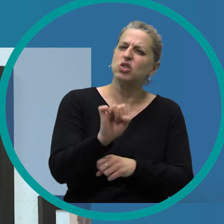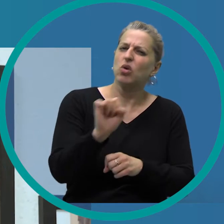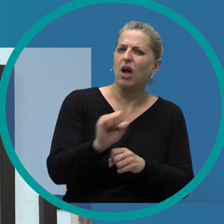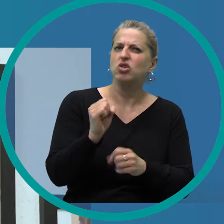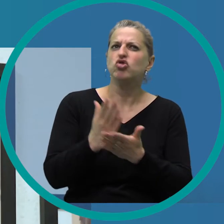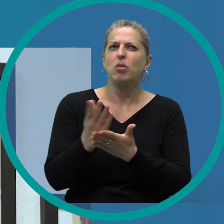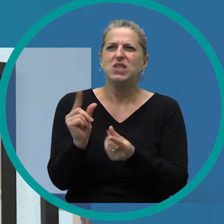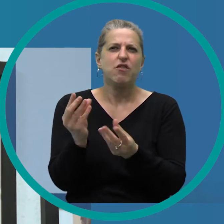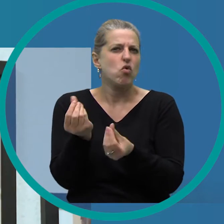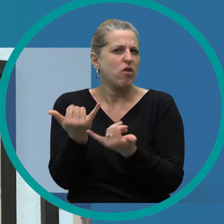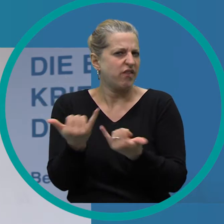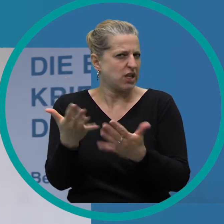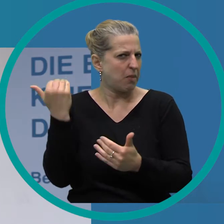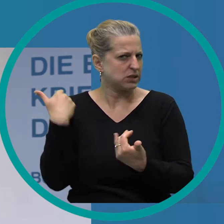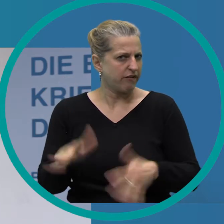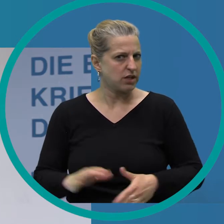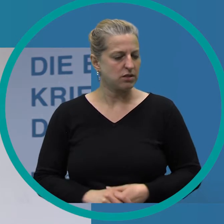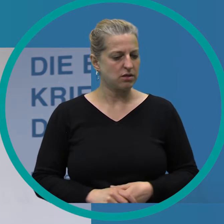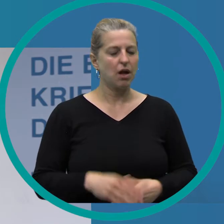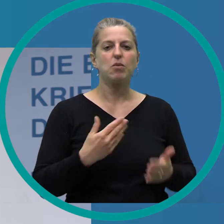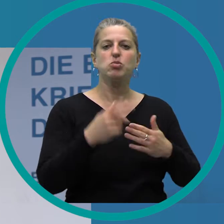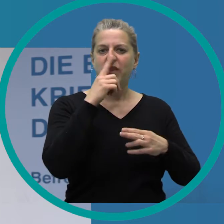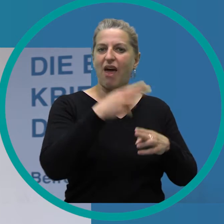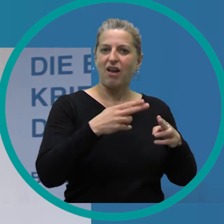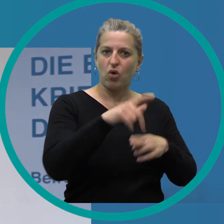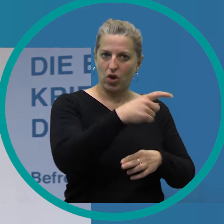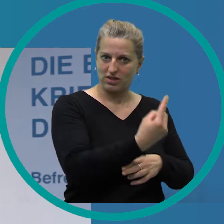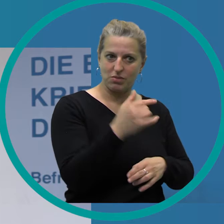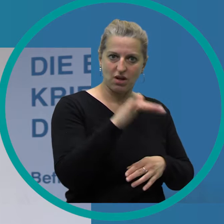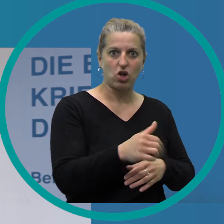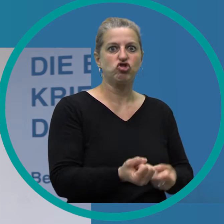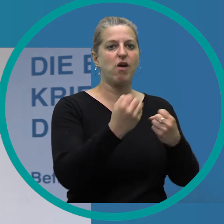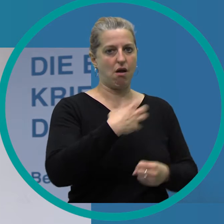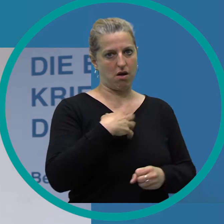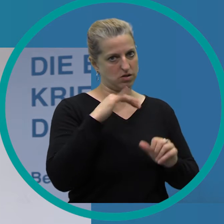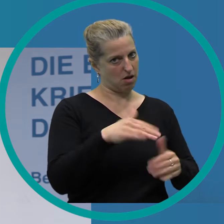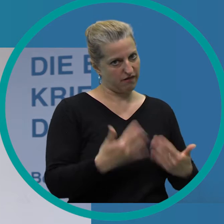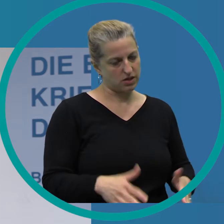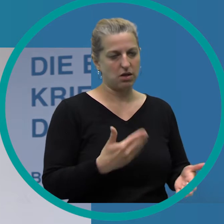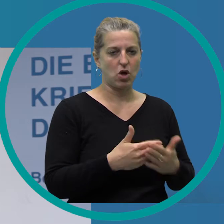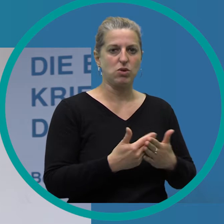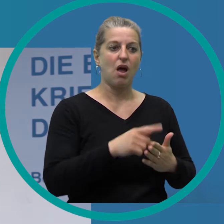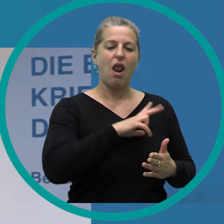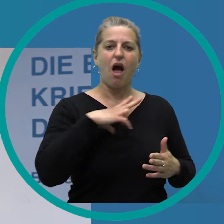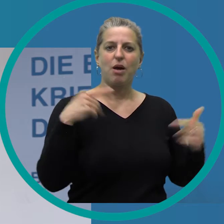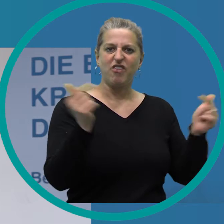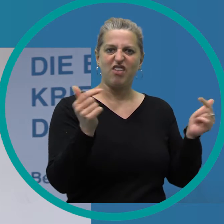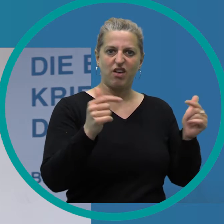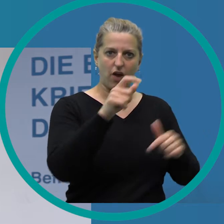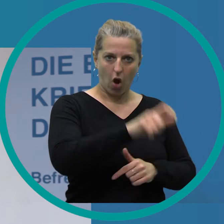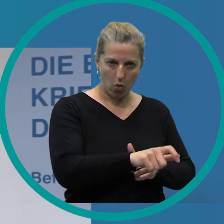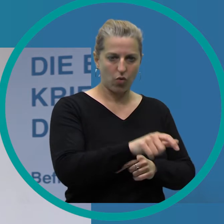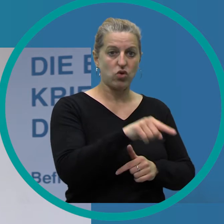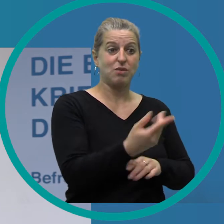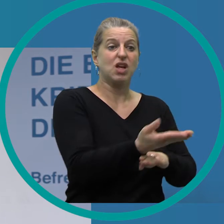Situationen, nachempfinden. Wenn man Angehörige hat, die vielleicht eine schwere Krankheit erlebten, die man lange gepflegt hat